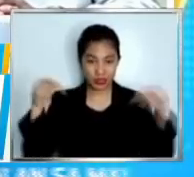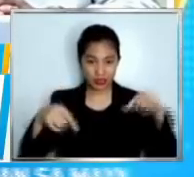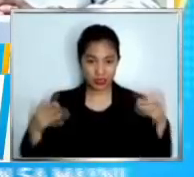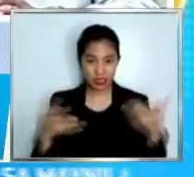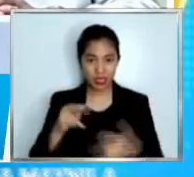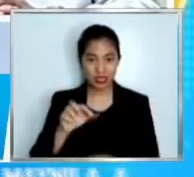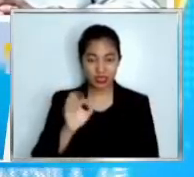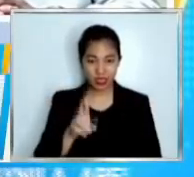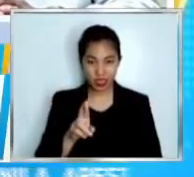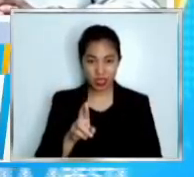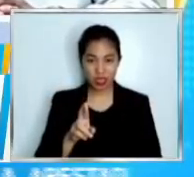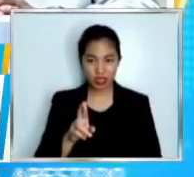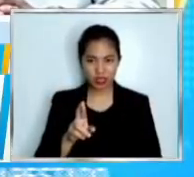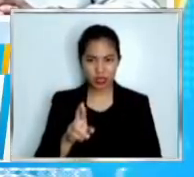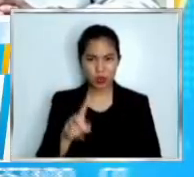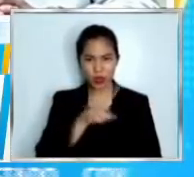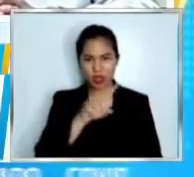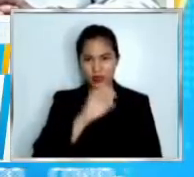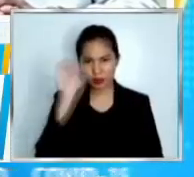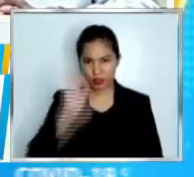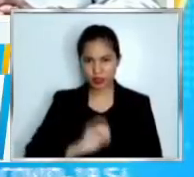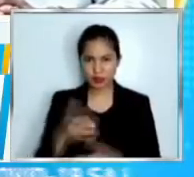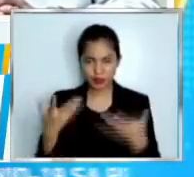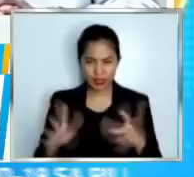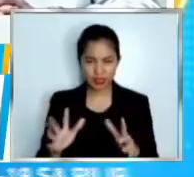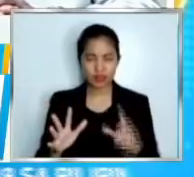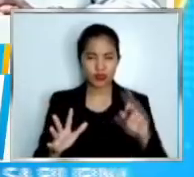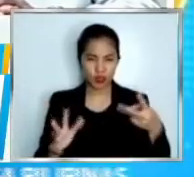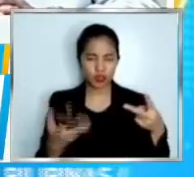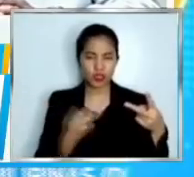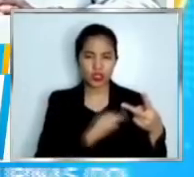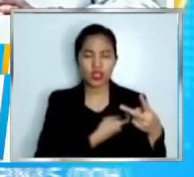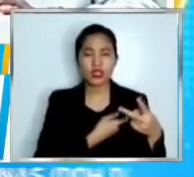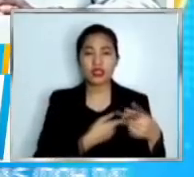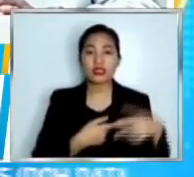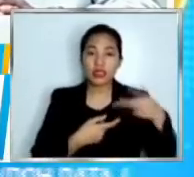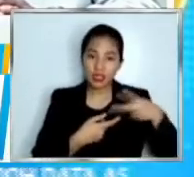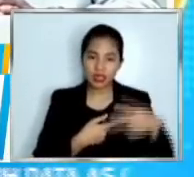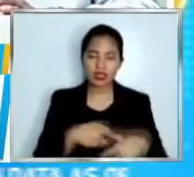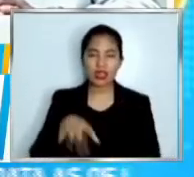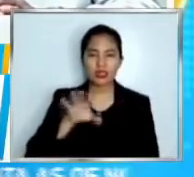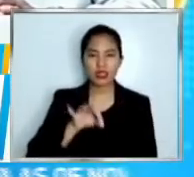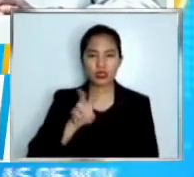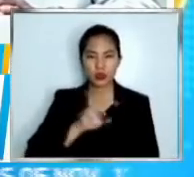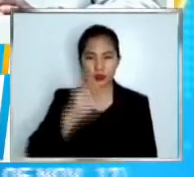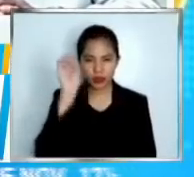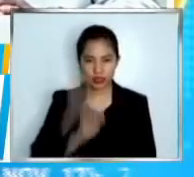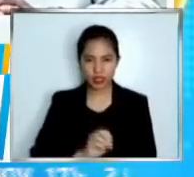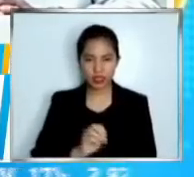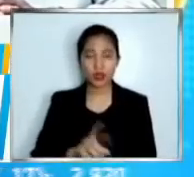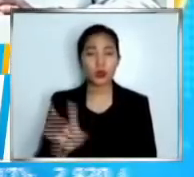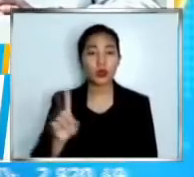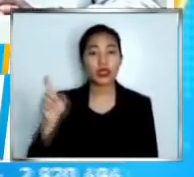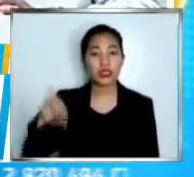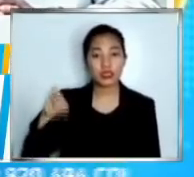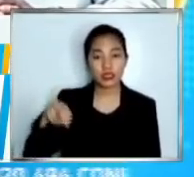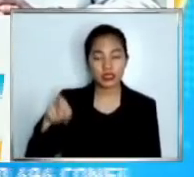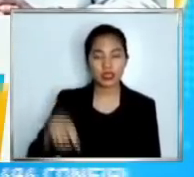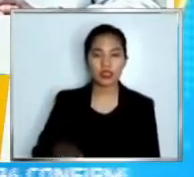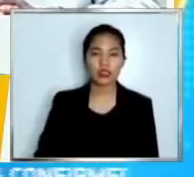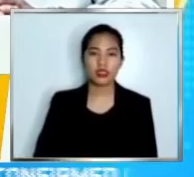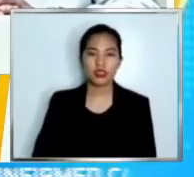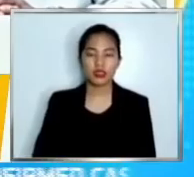lang labas ng 100% na sila. Second dose, sa 92% na sila. So, pinakailangan bumamol ang region sa